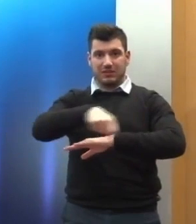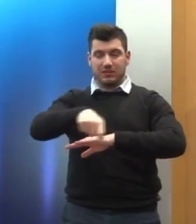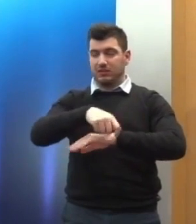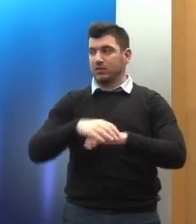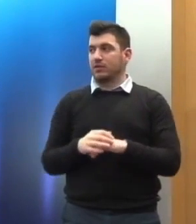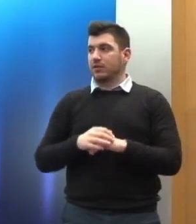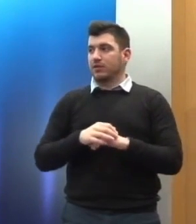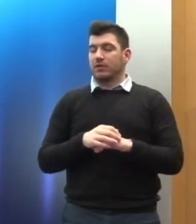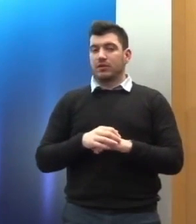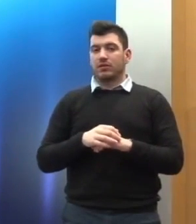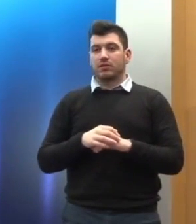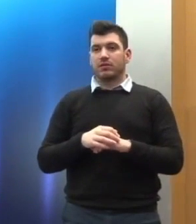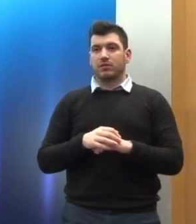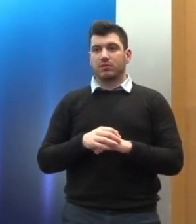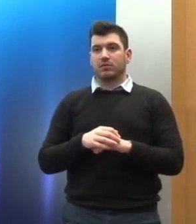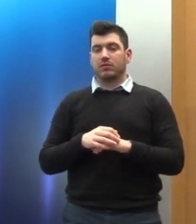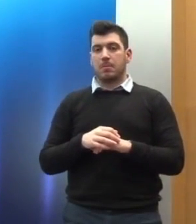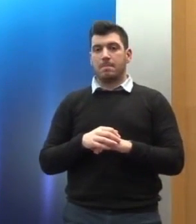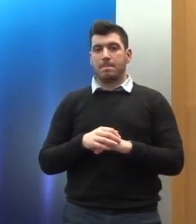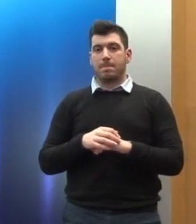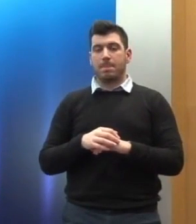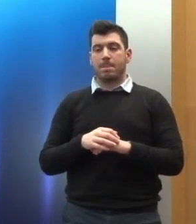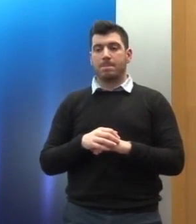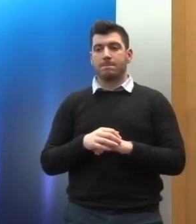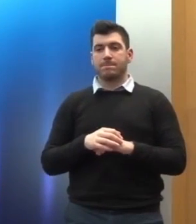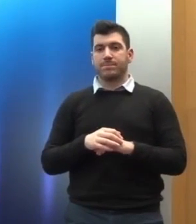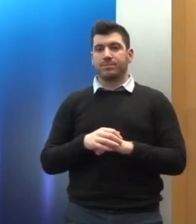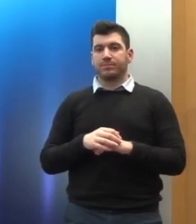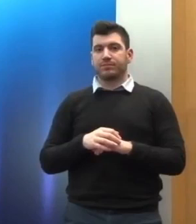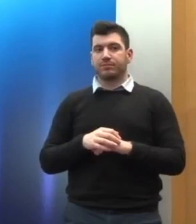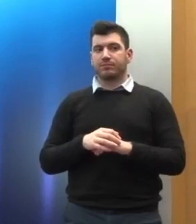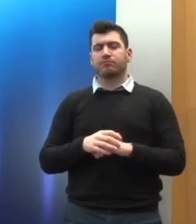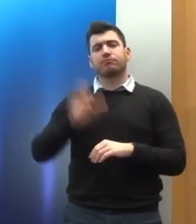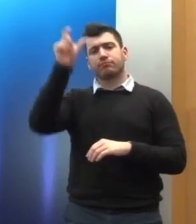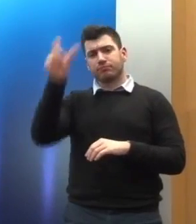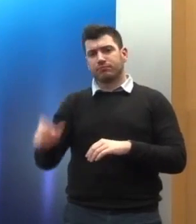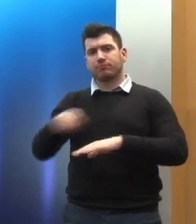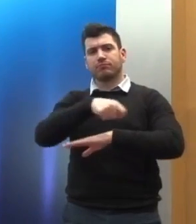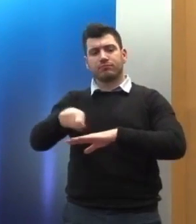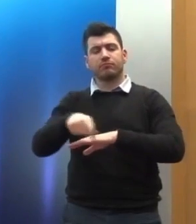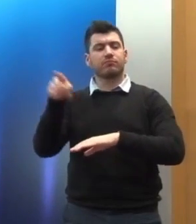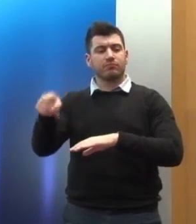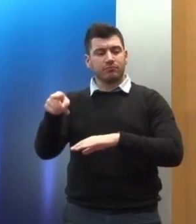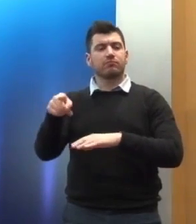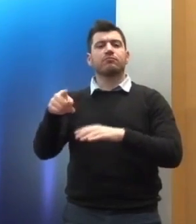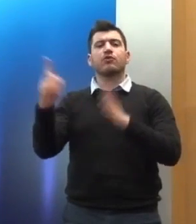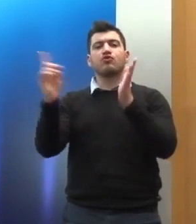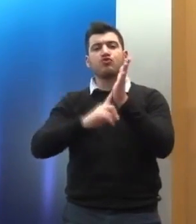τους κανόνες των διεθνών συνθήκων στην